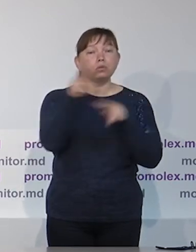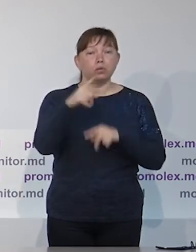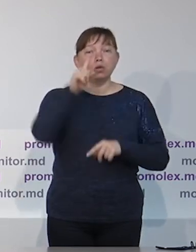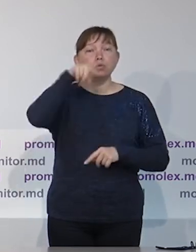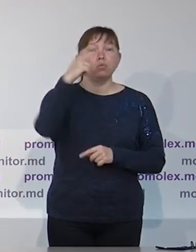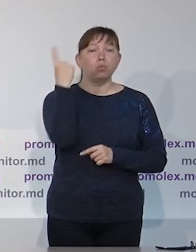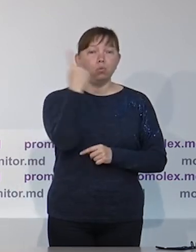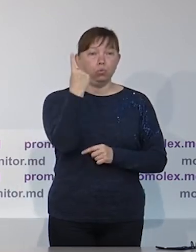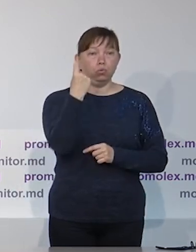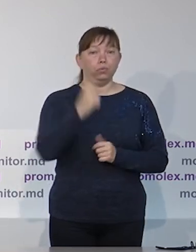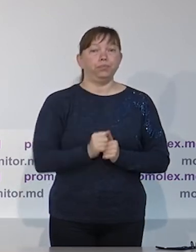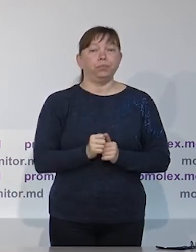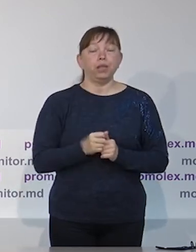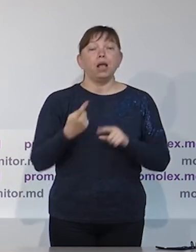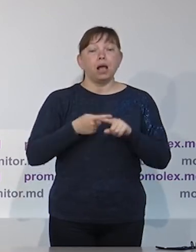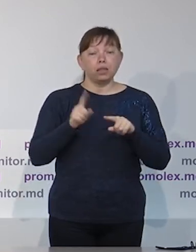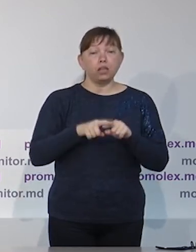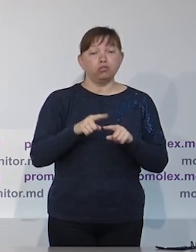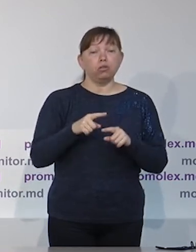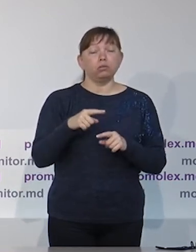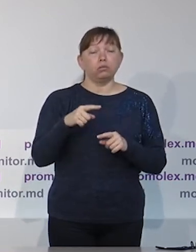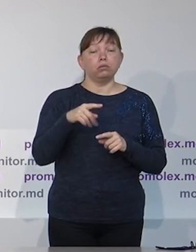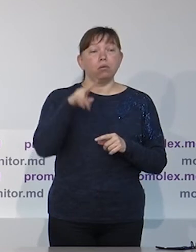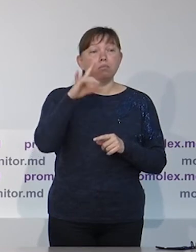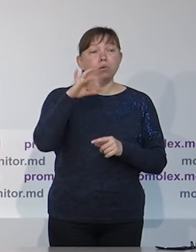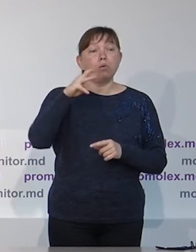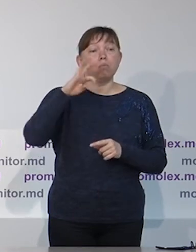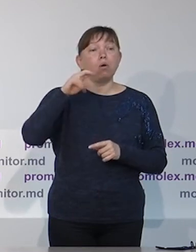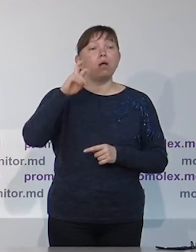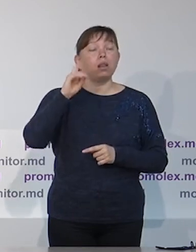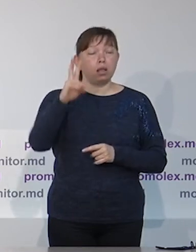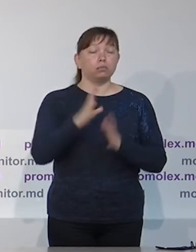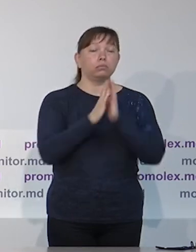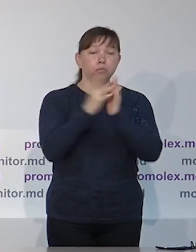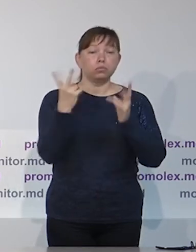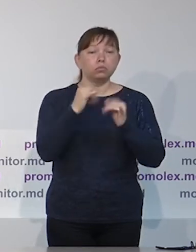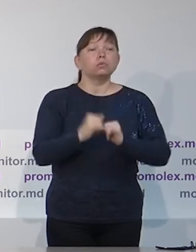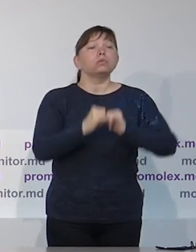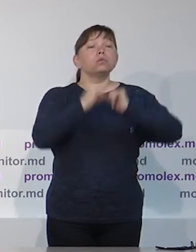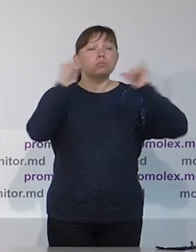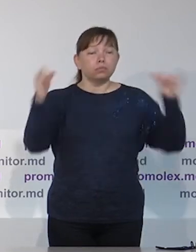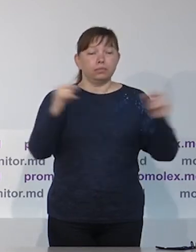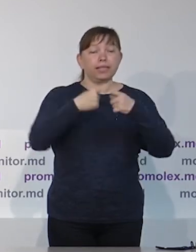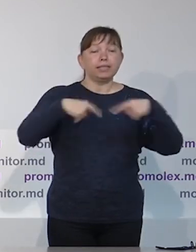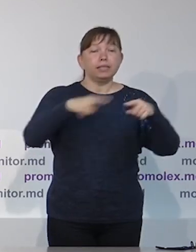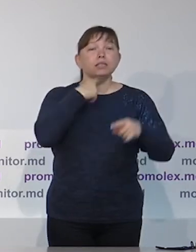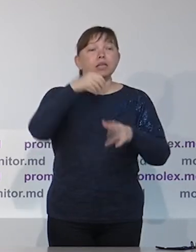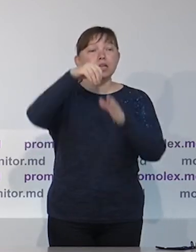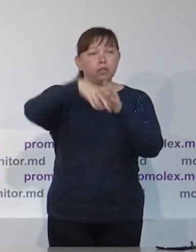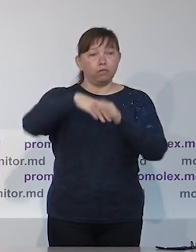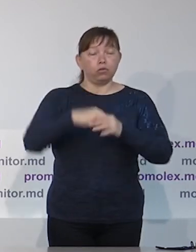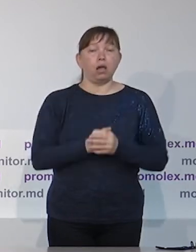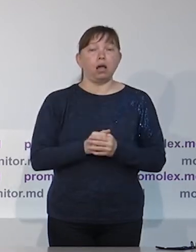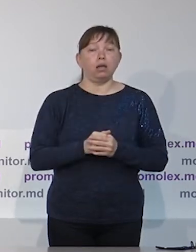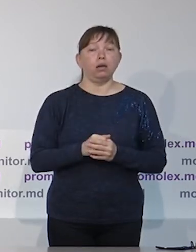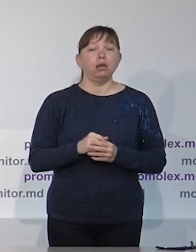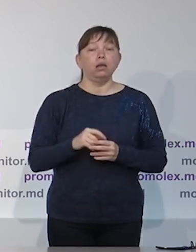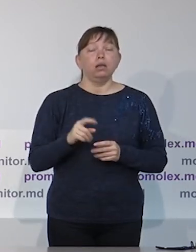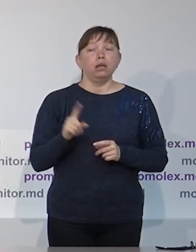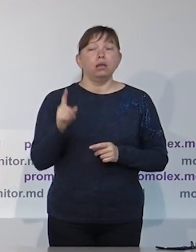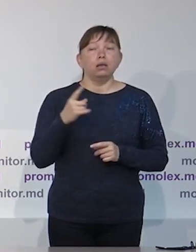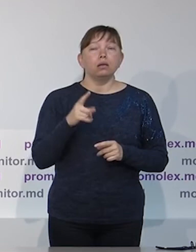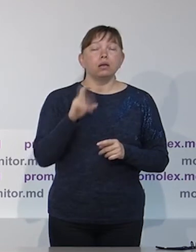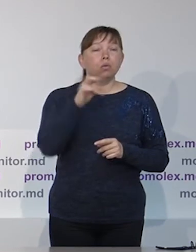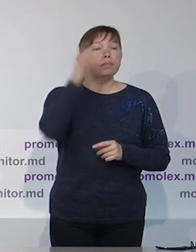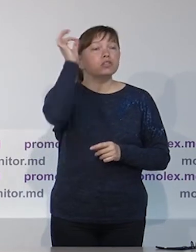тоже важный аспект, который мы отметили в нашем отчете номер один. В этом смысле промолекс обращает